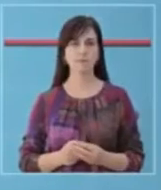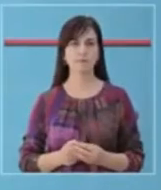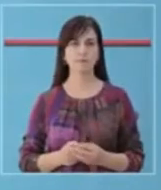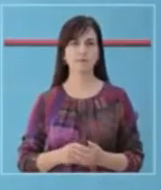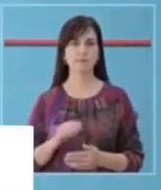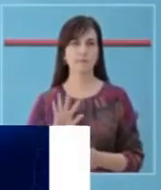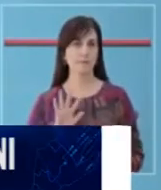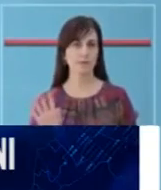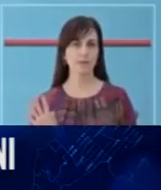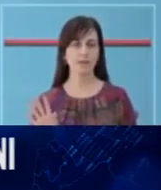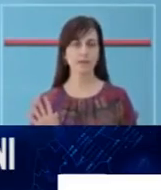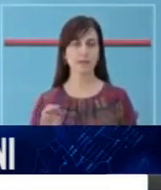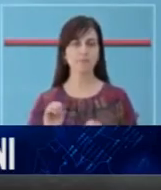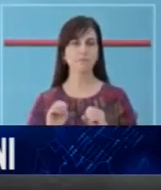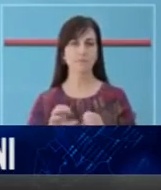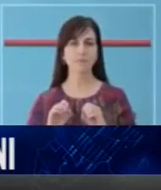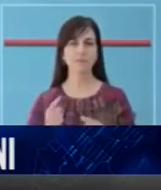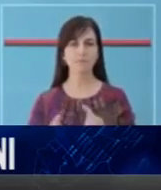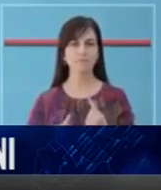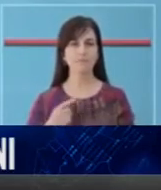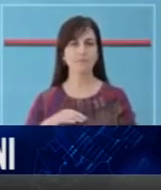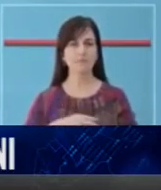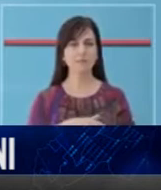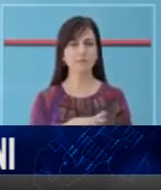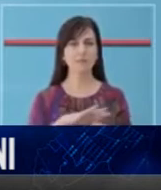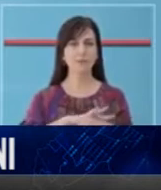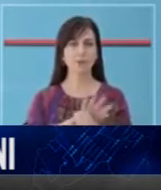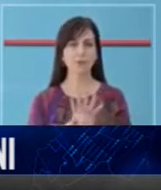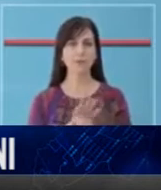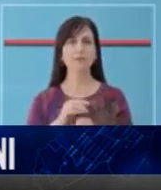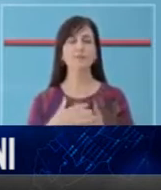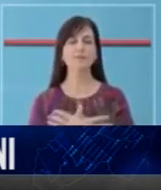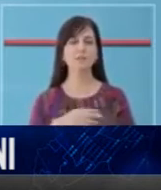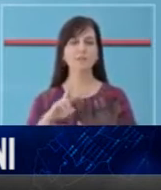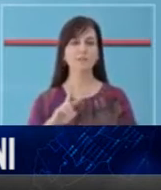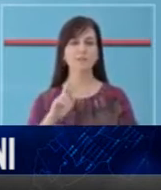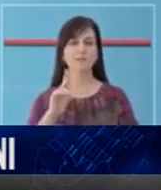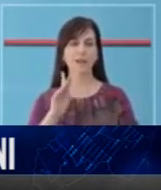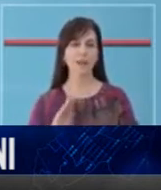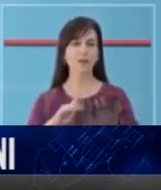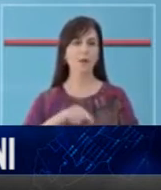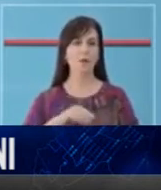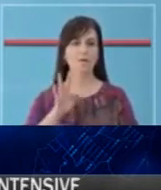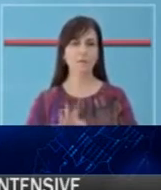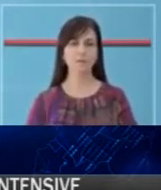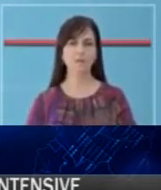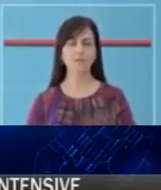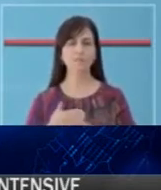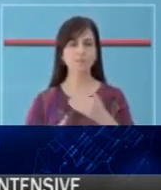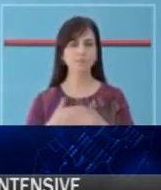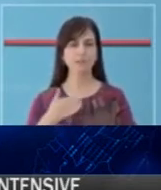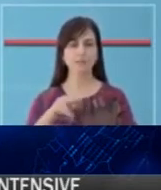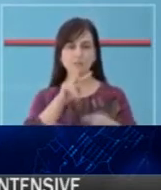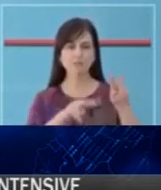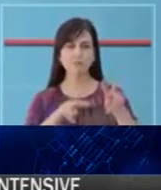Për shëndetje, ju informojmë rët situatës e COVID-19 në Shqipëri në 24 orët e fundit. Kanë vijuar testimet dhe